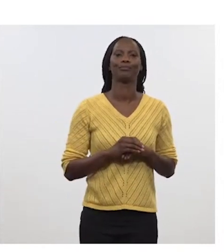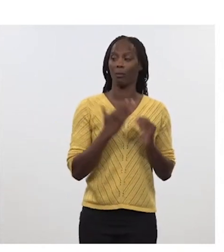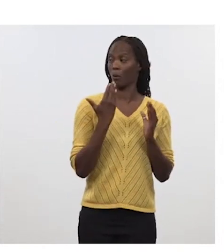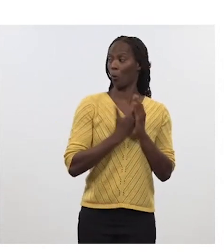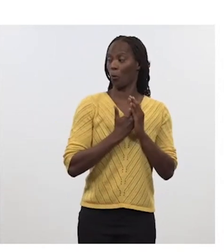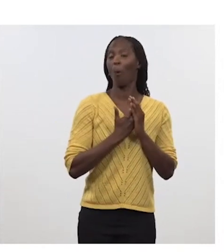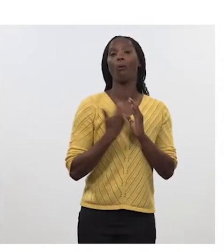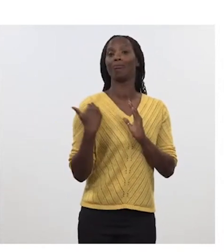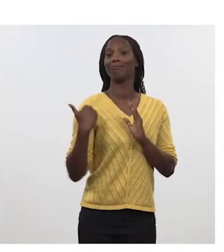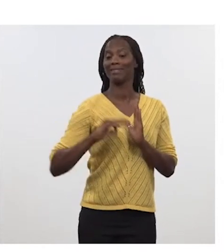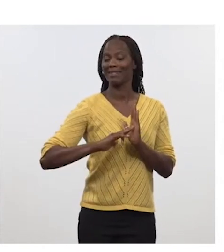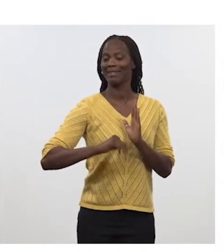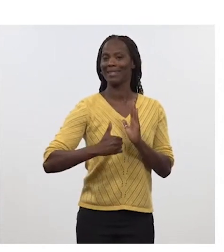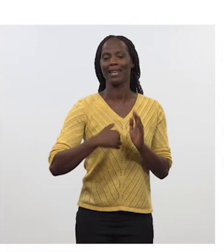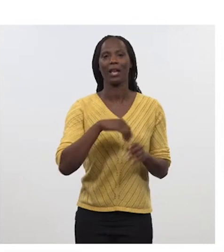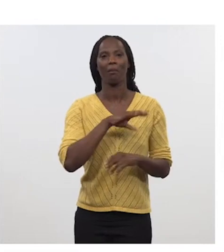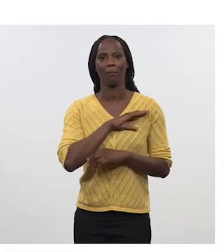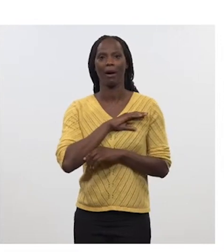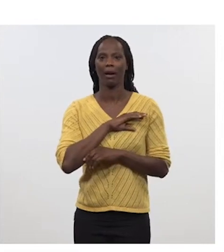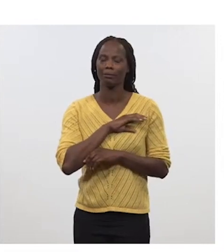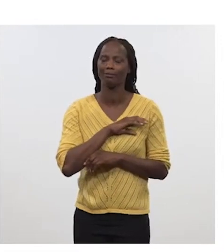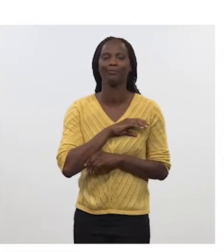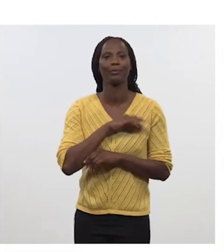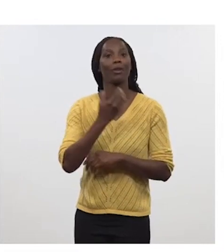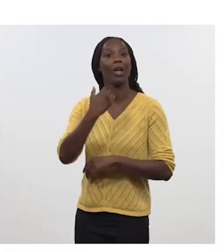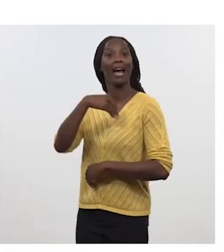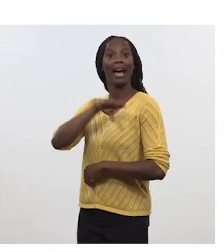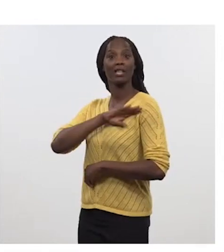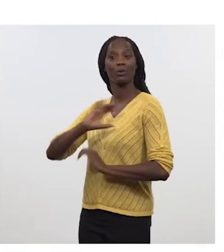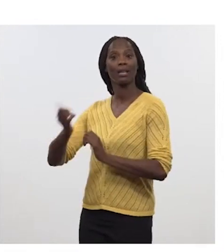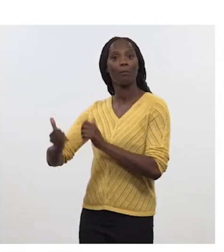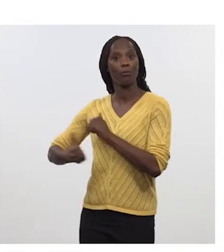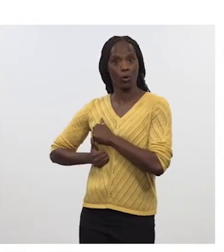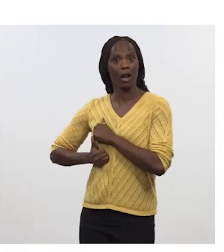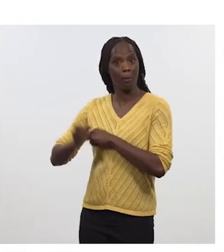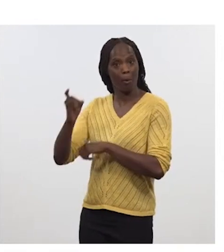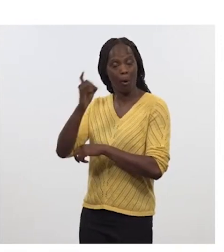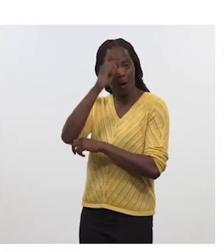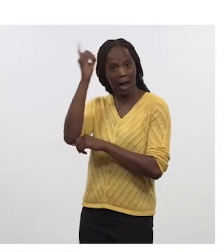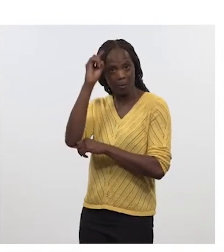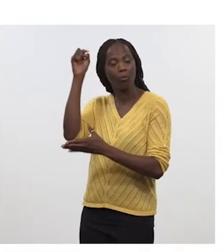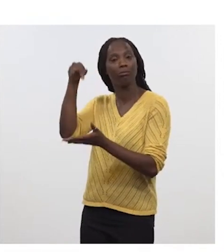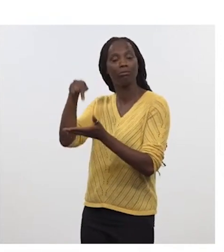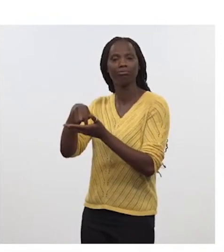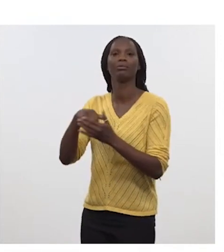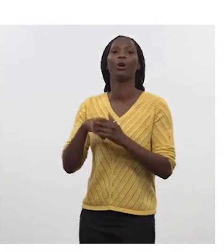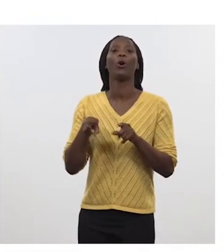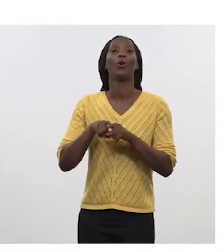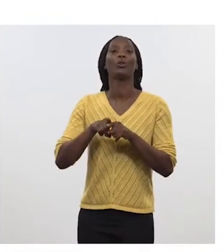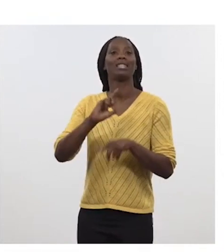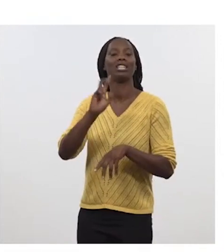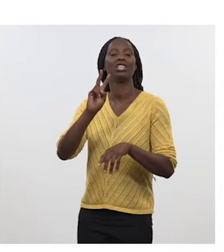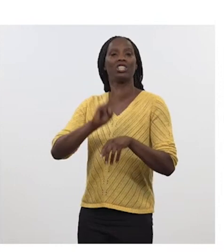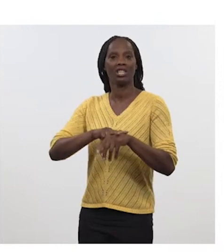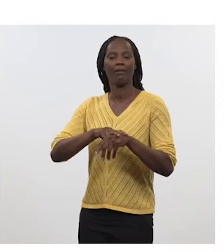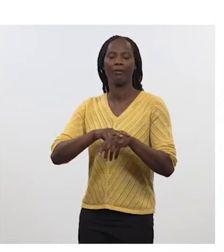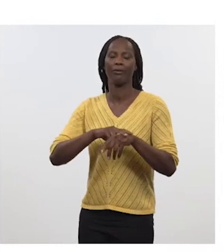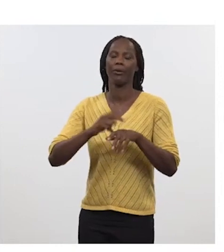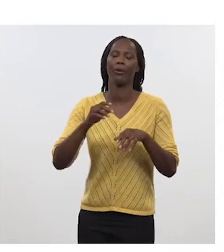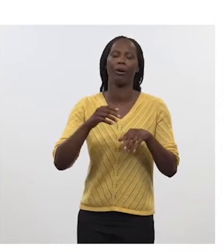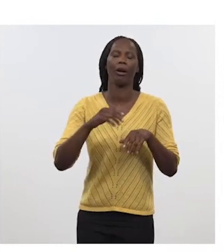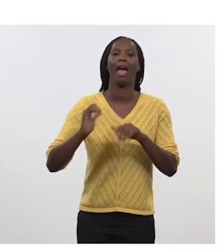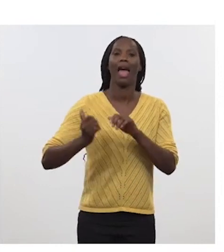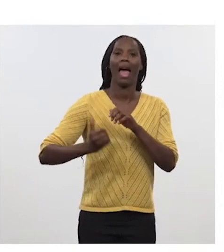signés par le chef d'état-major de la Bundeswehr et le chef d'état-major de l'armée de terre française, en présence du majeur général des armées que